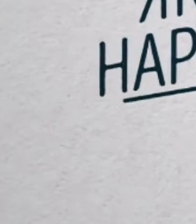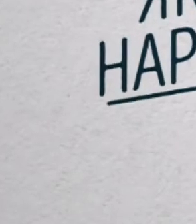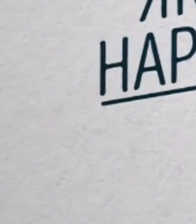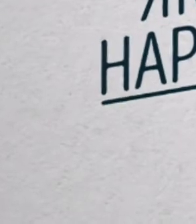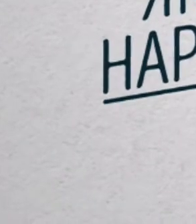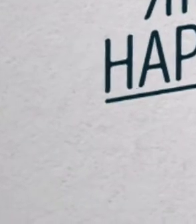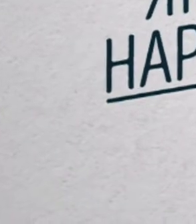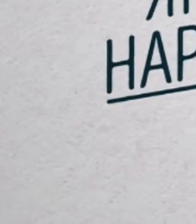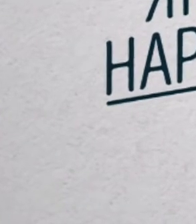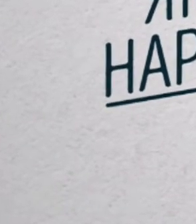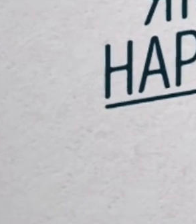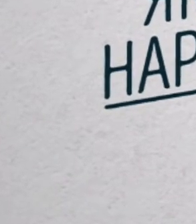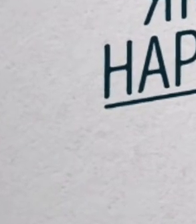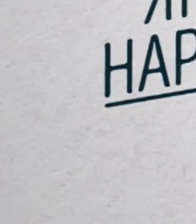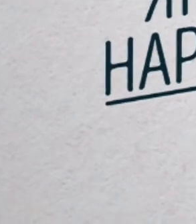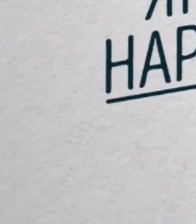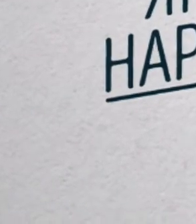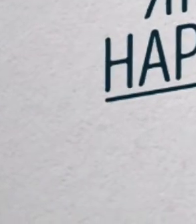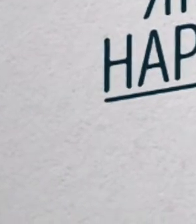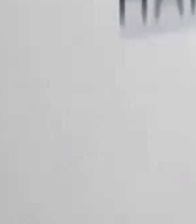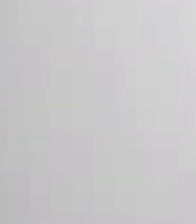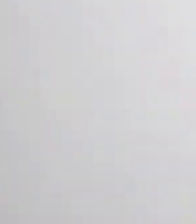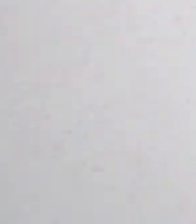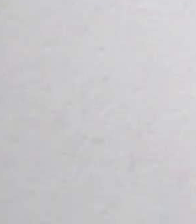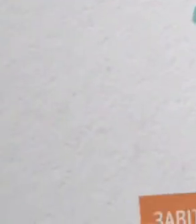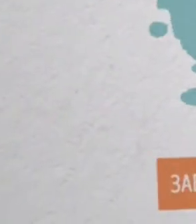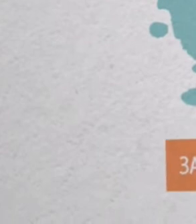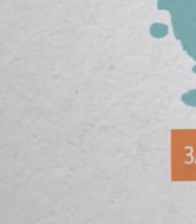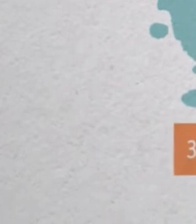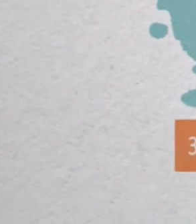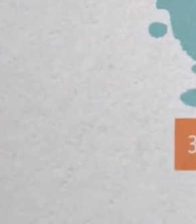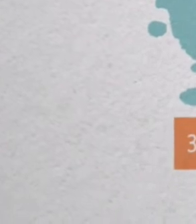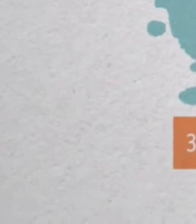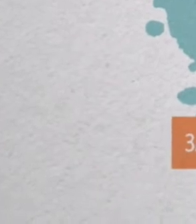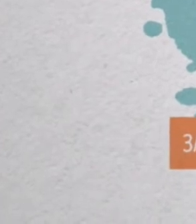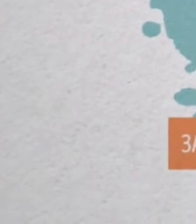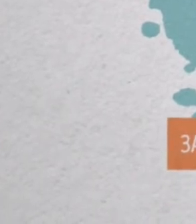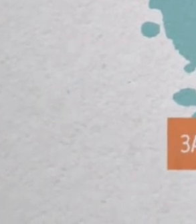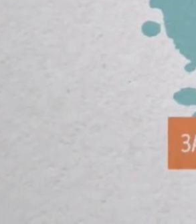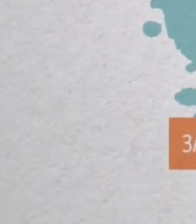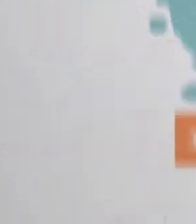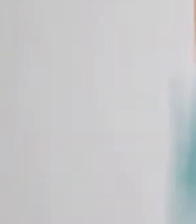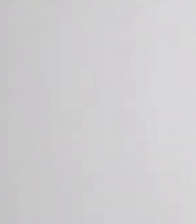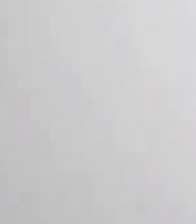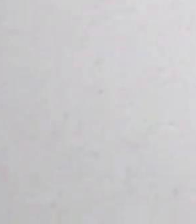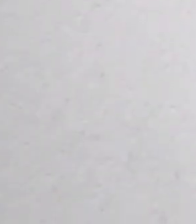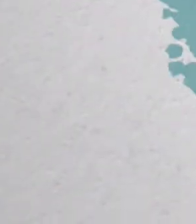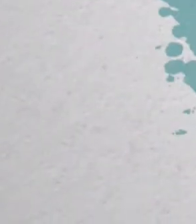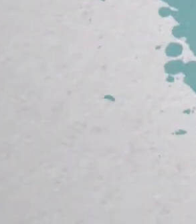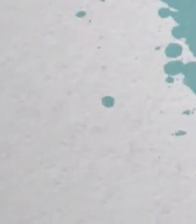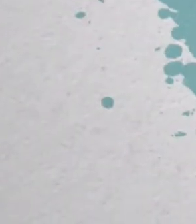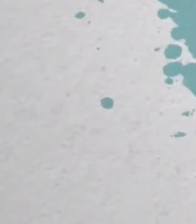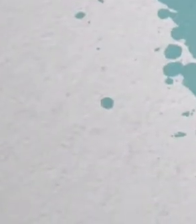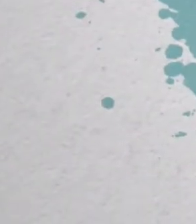Якщо ви хочете звернутися до народного депутата, ви можете завітати до приймальні народного депутата особисто або написати